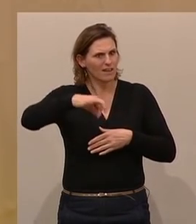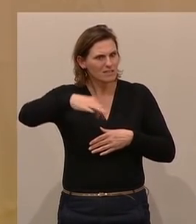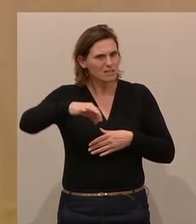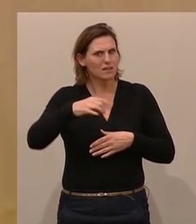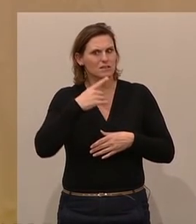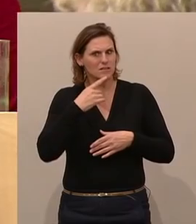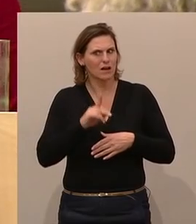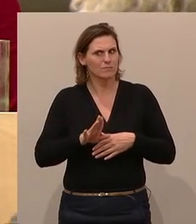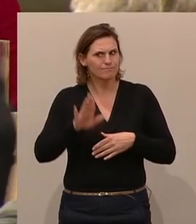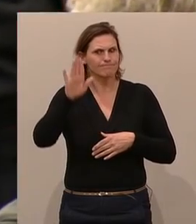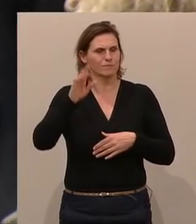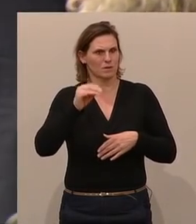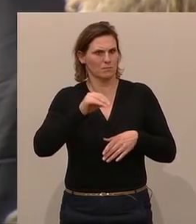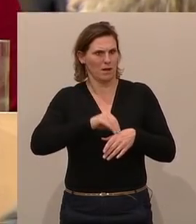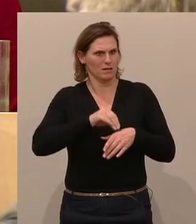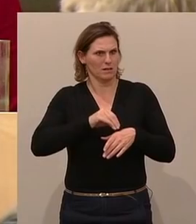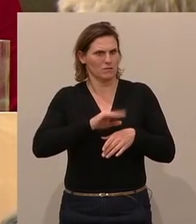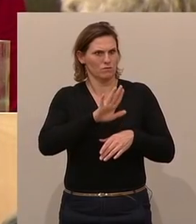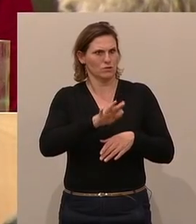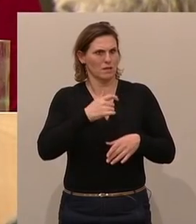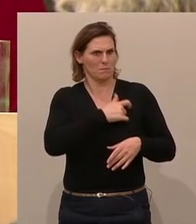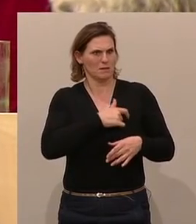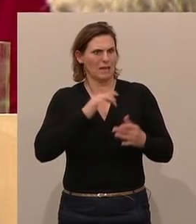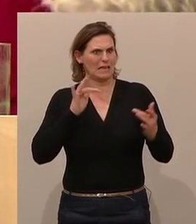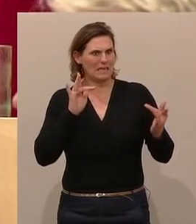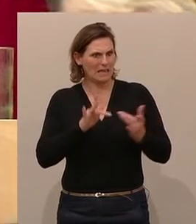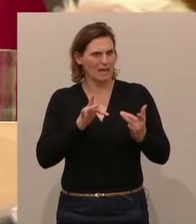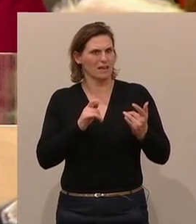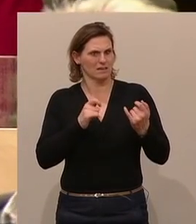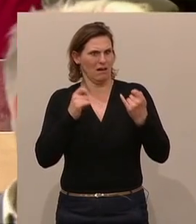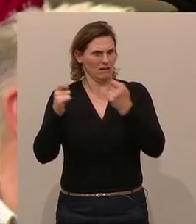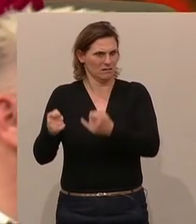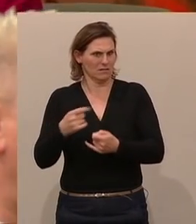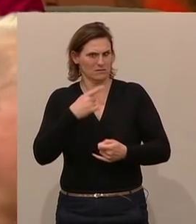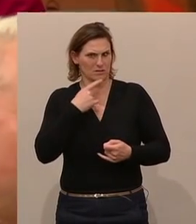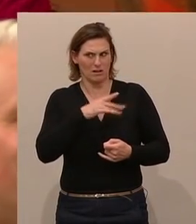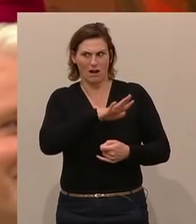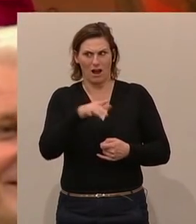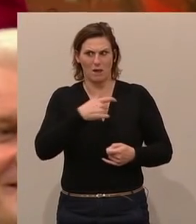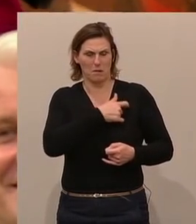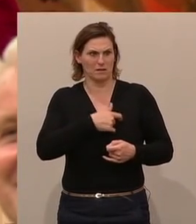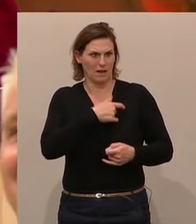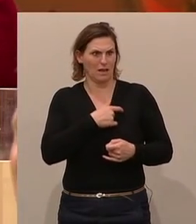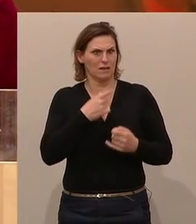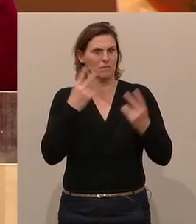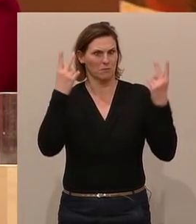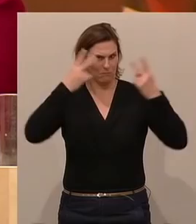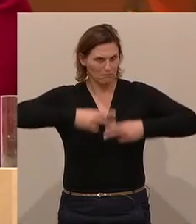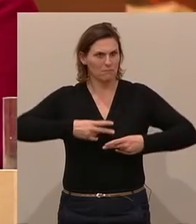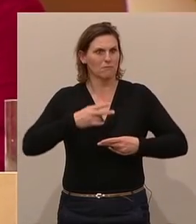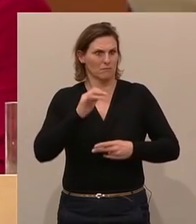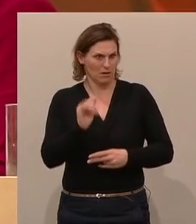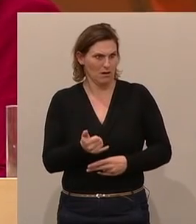sozusagen, also verkörpert für seine Partei hier, gegen diesen Antrag ausgesprochen. Alle anderen Parteien konnten sich hier